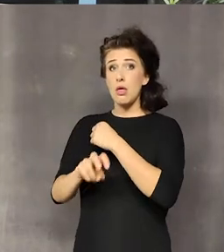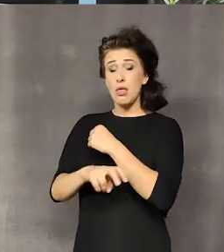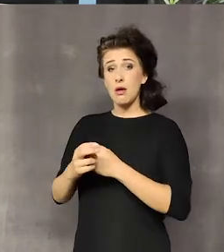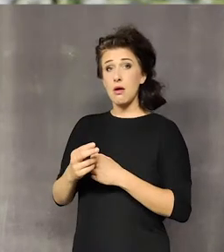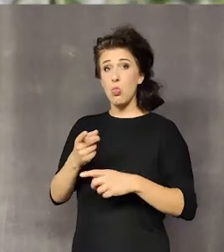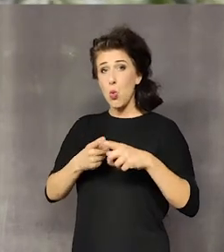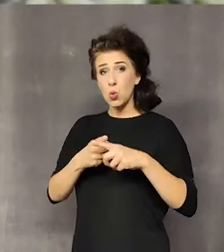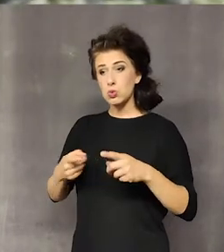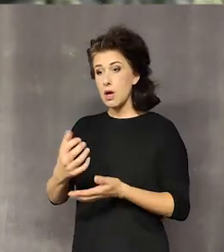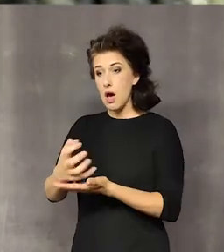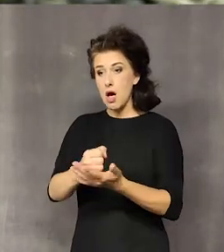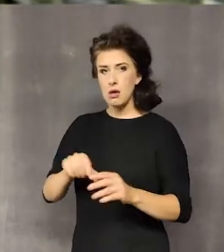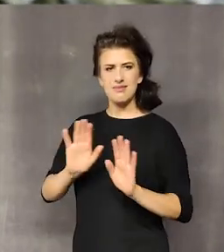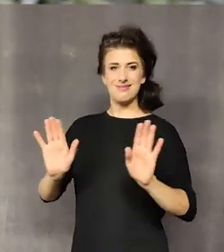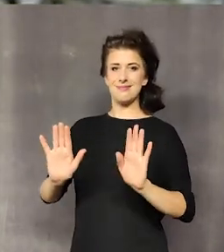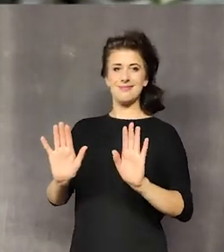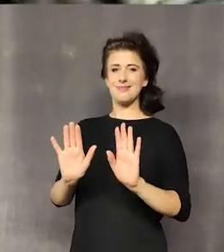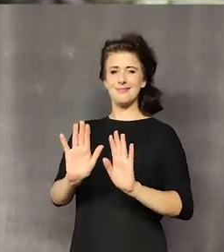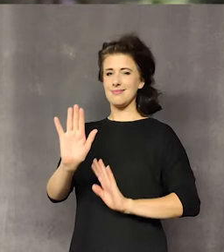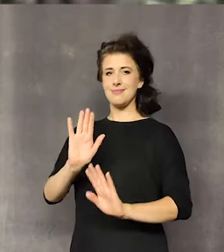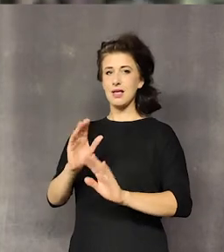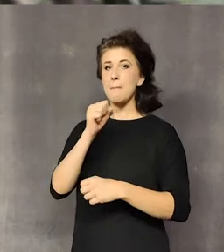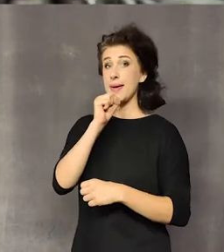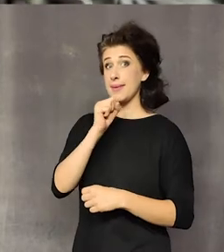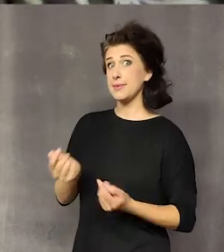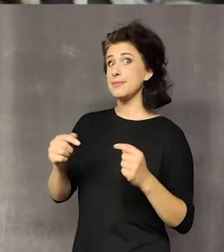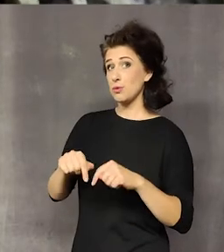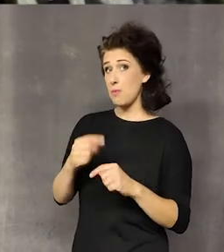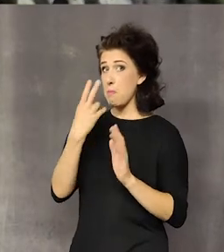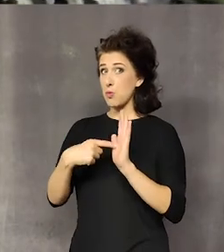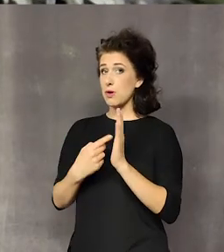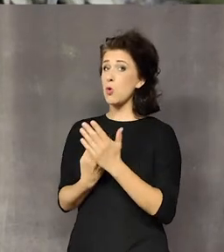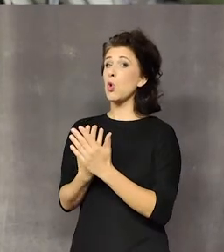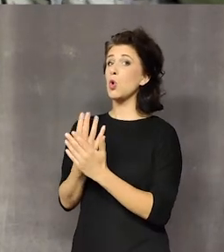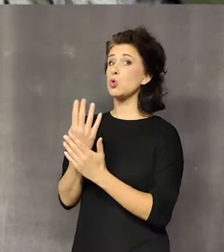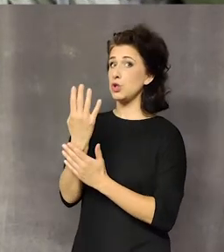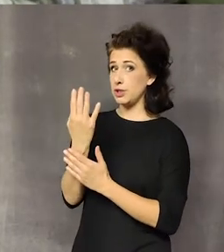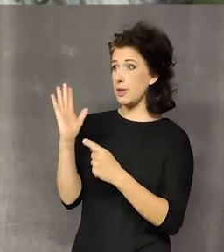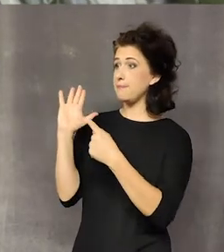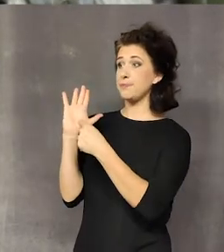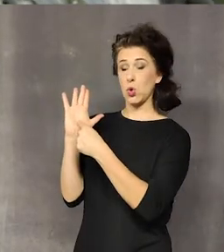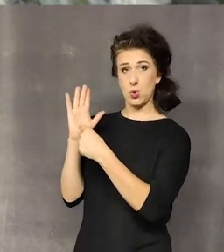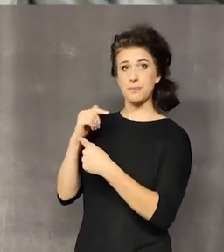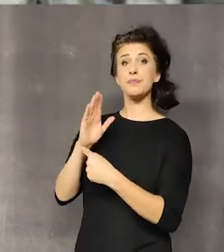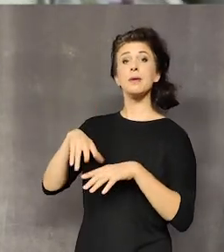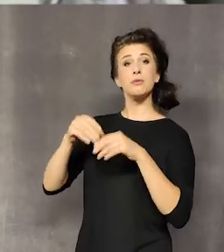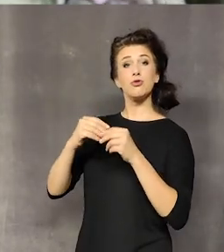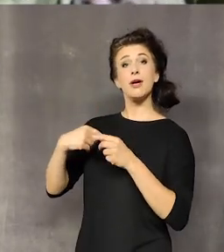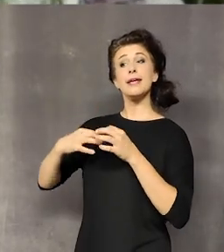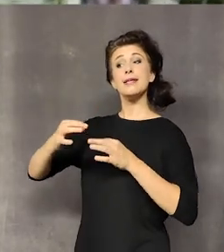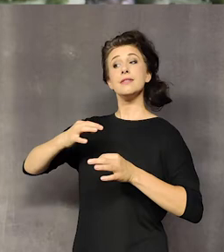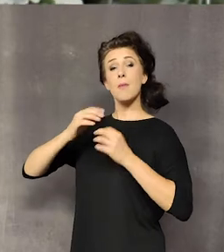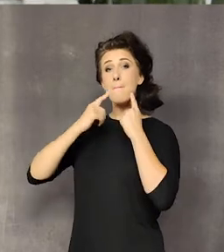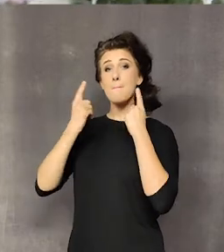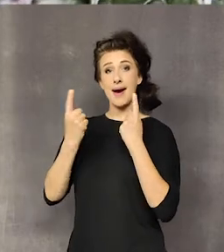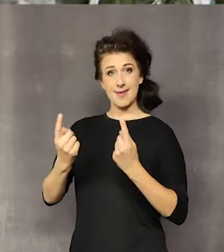noże i zbieramy. Nie, nie, nie. To było tak, że babcia przychodziła, pokazywała jakąś roślinę i pierwsze opowiadała legendy, czyli